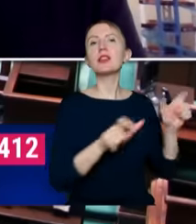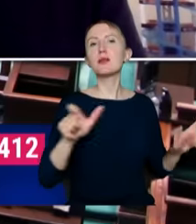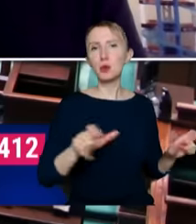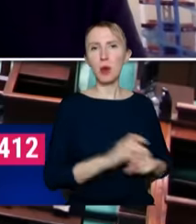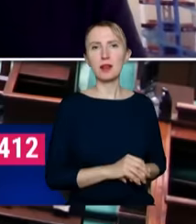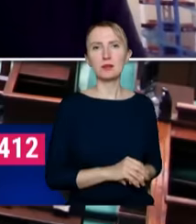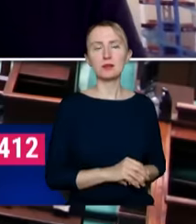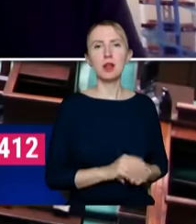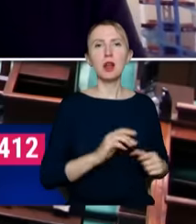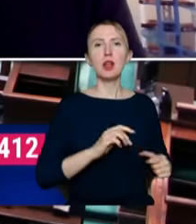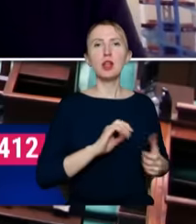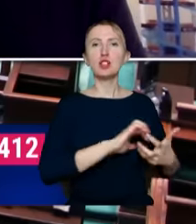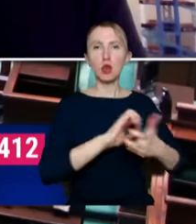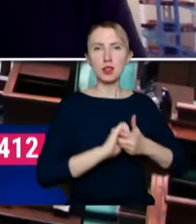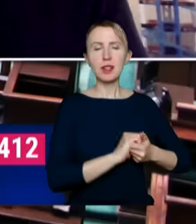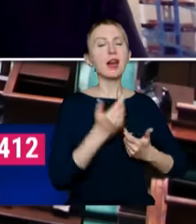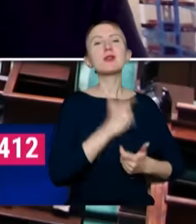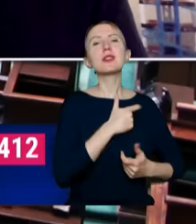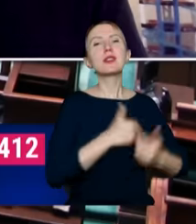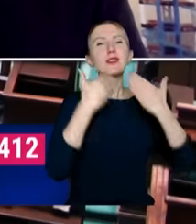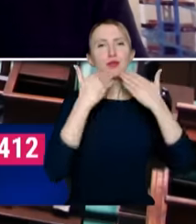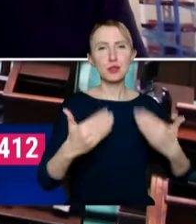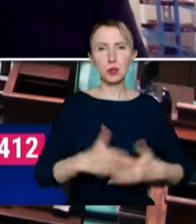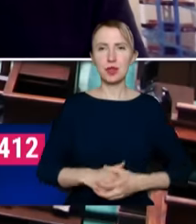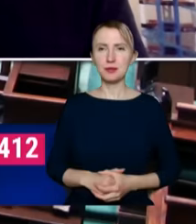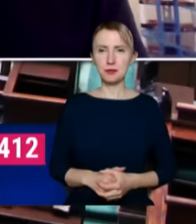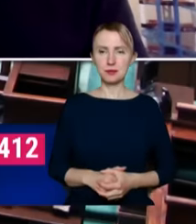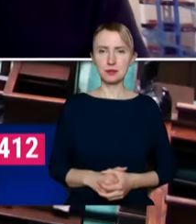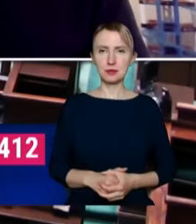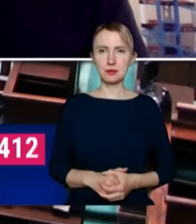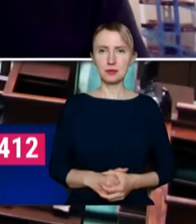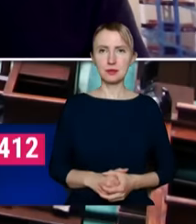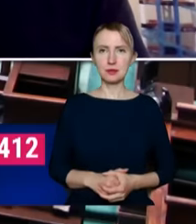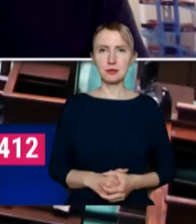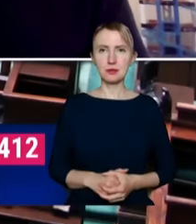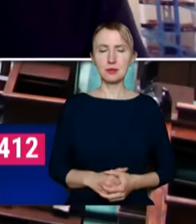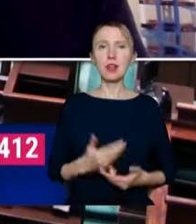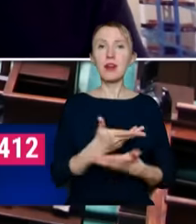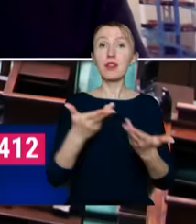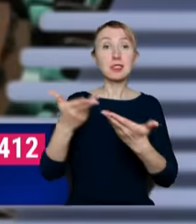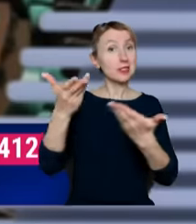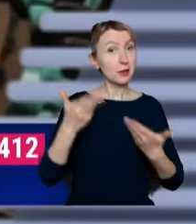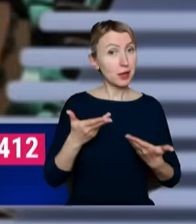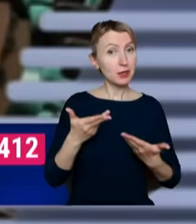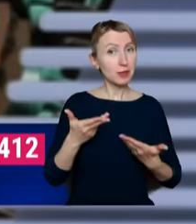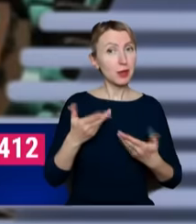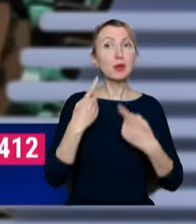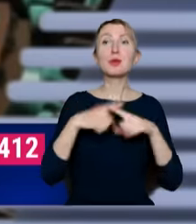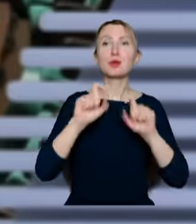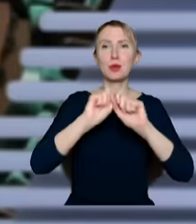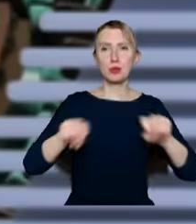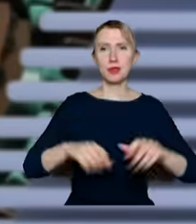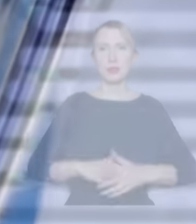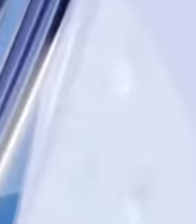Solidarność. Bardzo serdecznie dziękuję, Panie Przewodniczący. Państwa zapraszam na krótką przerwę.